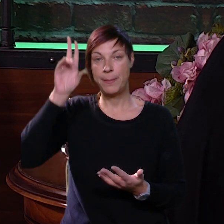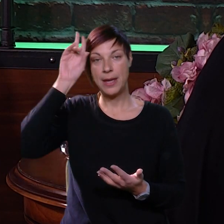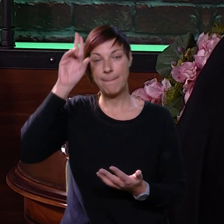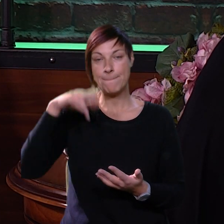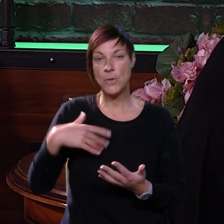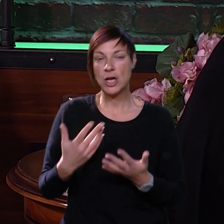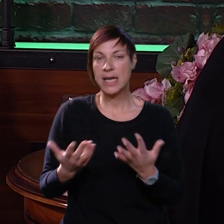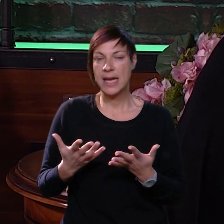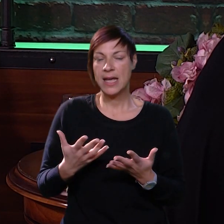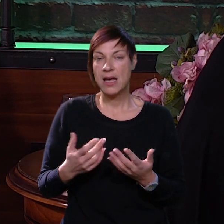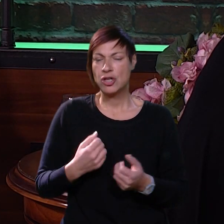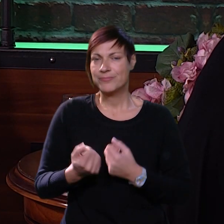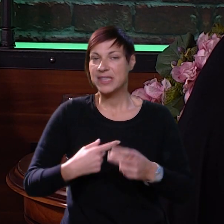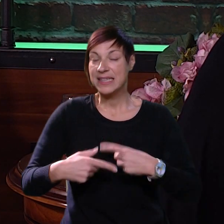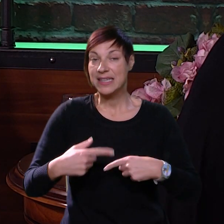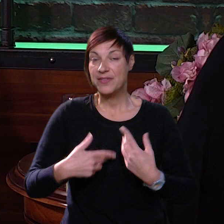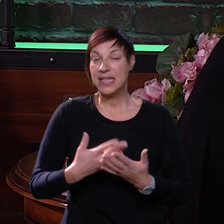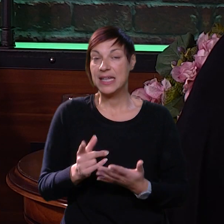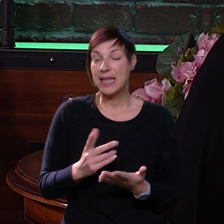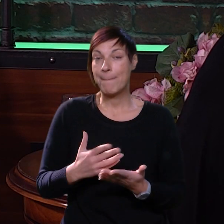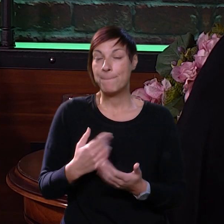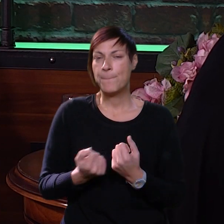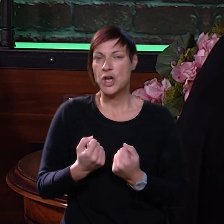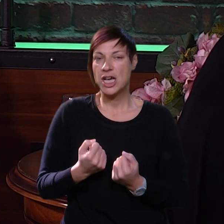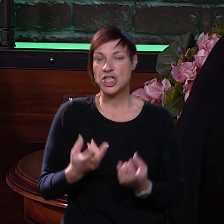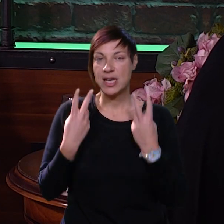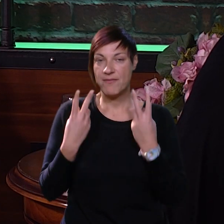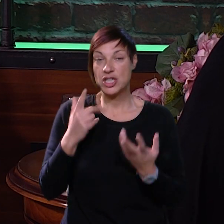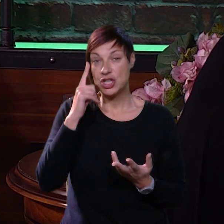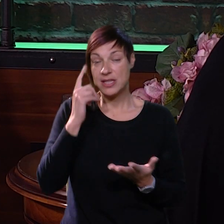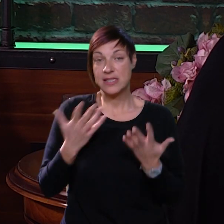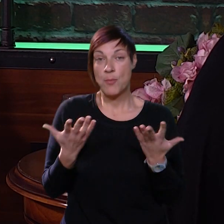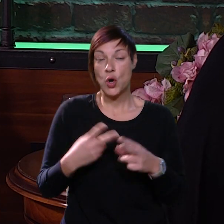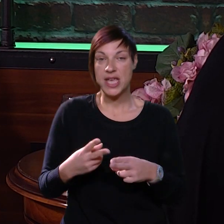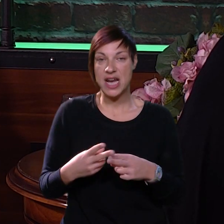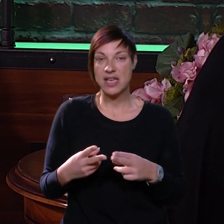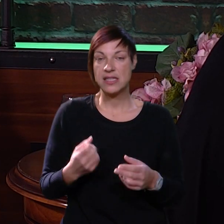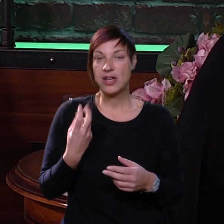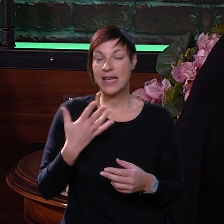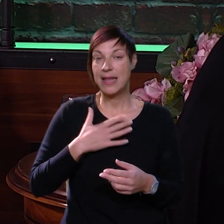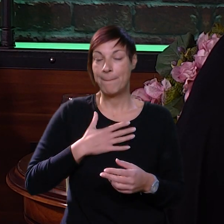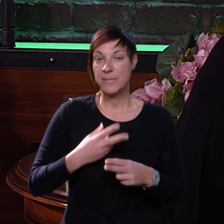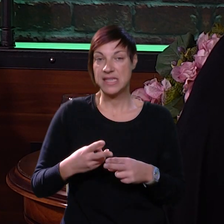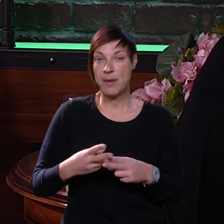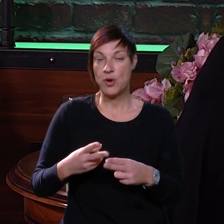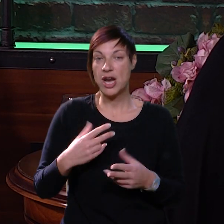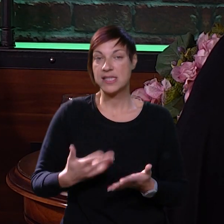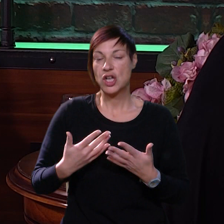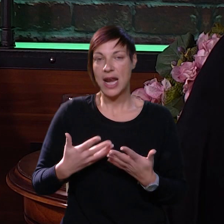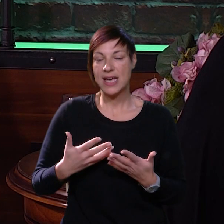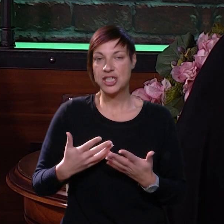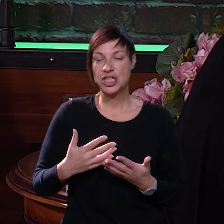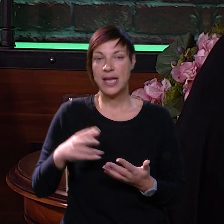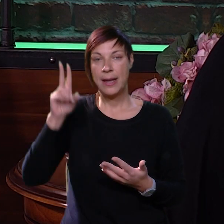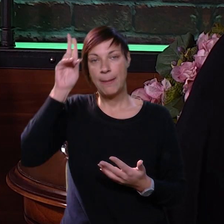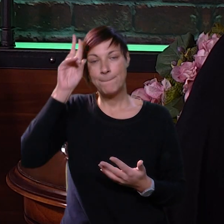kako bi mi mogli nekako intervenirati na ta nepoželjna ponašanja, zapravo važno je da znamo koji je uzrok. Kada mi znamo koji je uzrok, onda